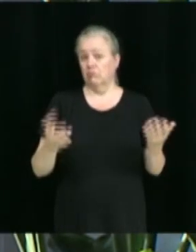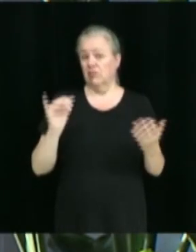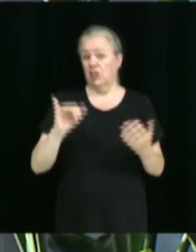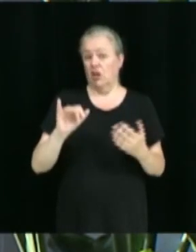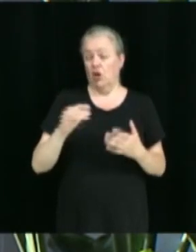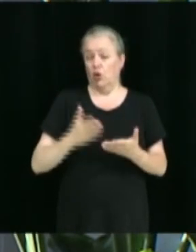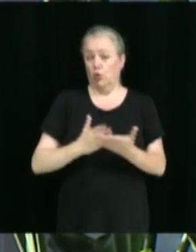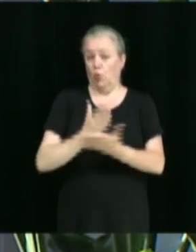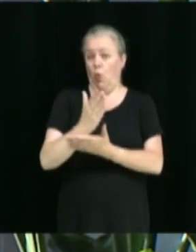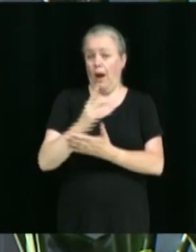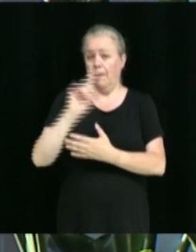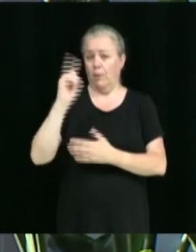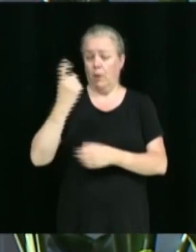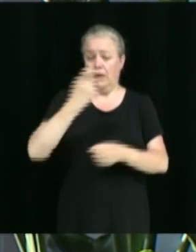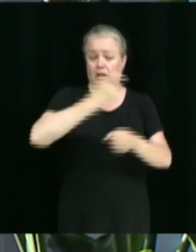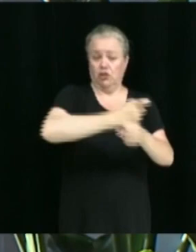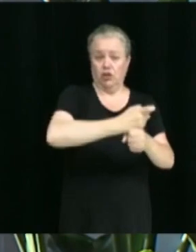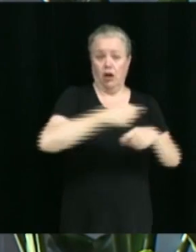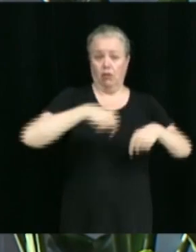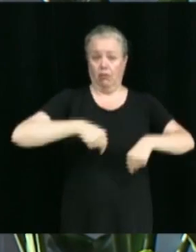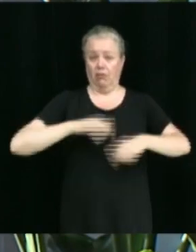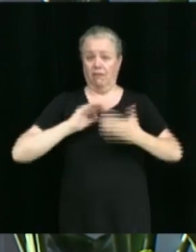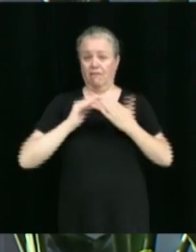préemption inscrit en faveur de la Ville.